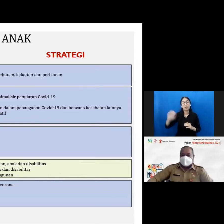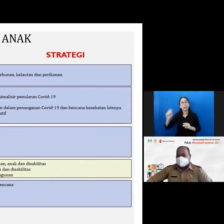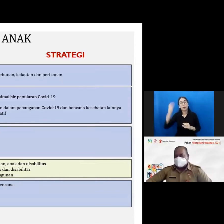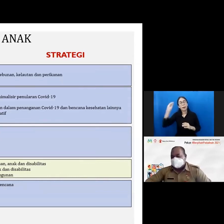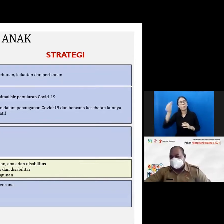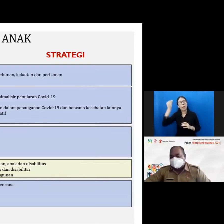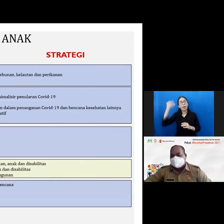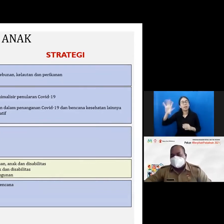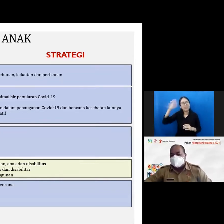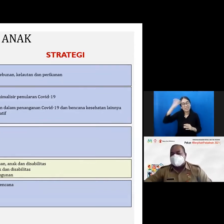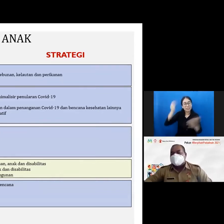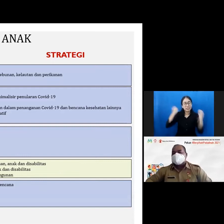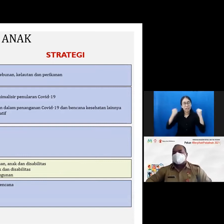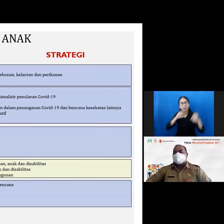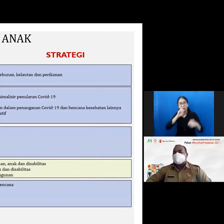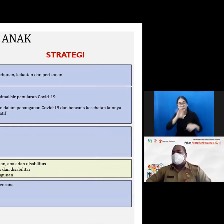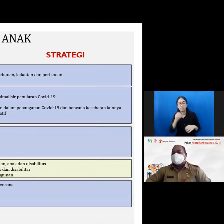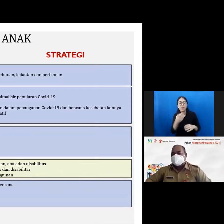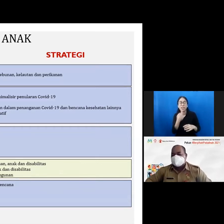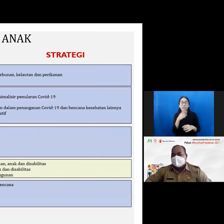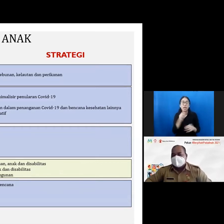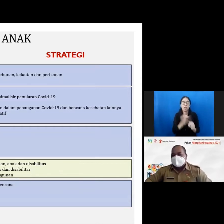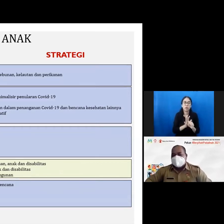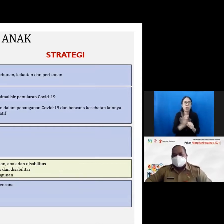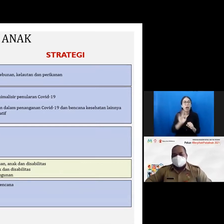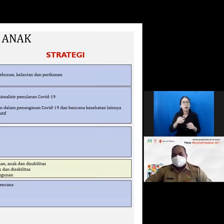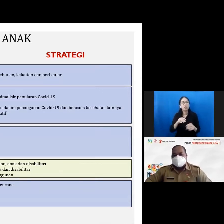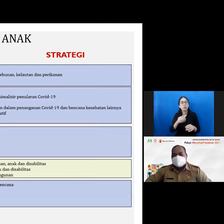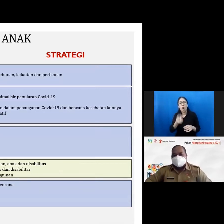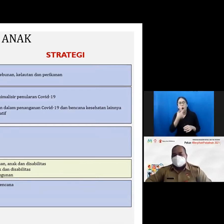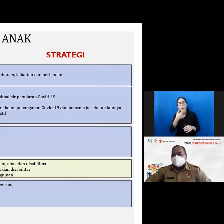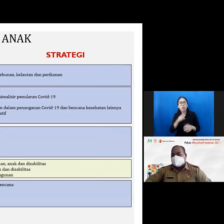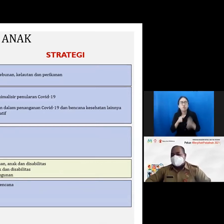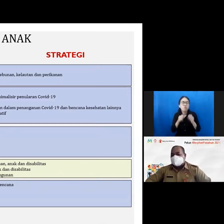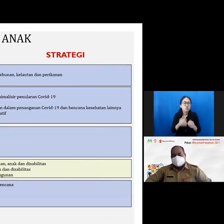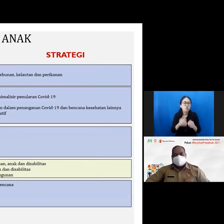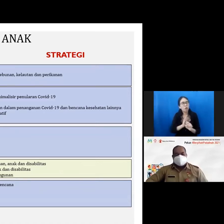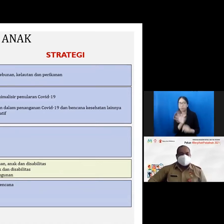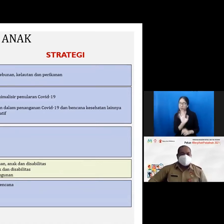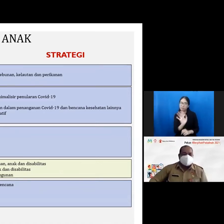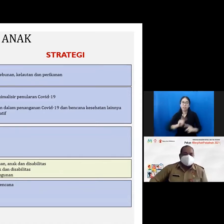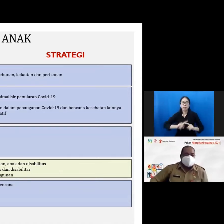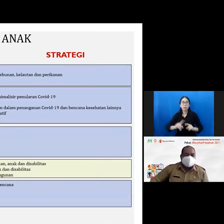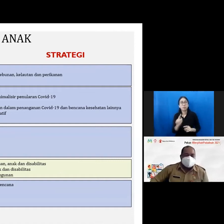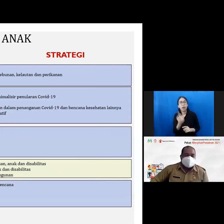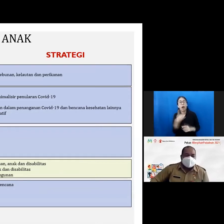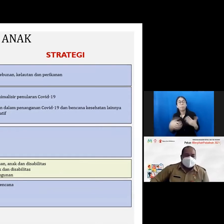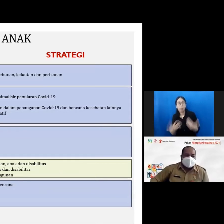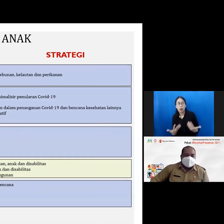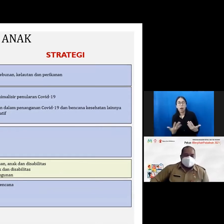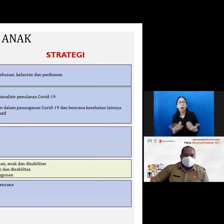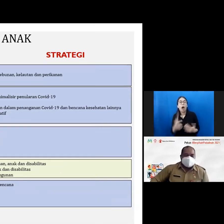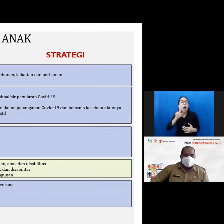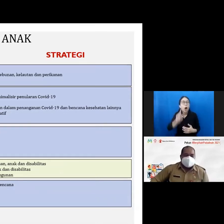COVID dan memang tidak ada obat khusus tentang COVID makanya satu-satunya jalan adalah ya kita wajib menerapkan